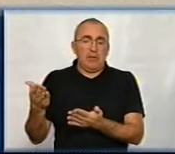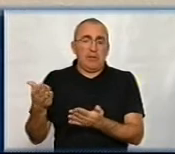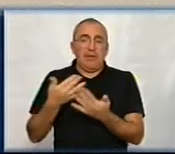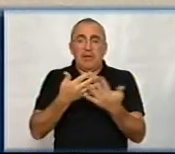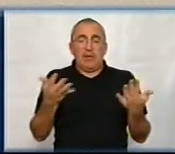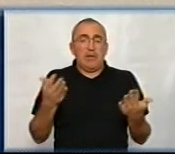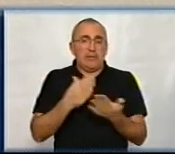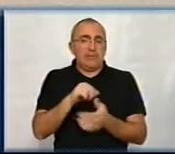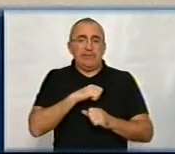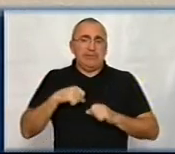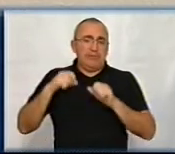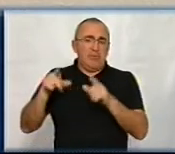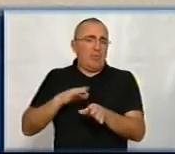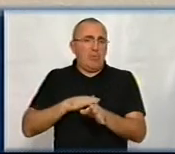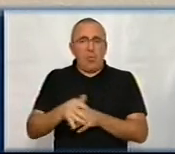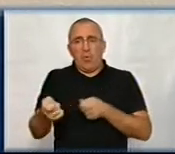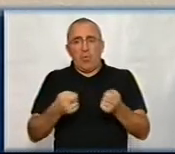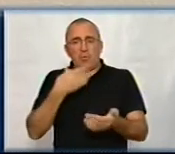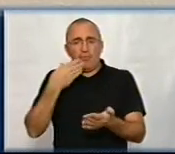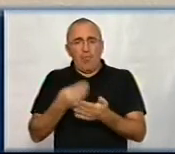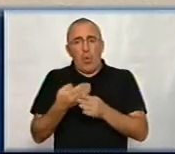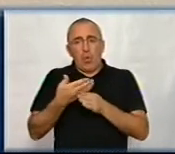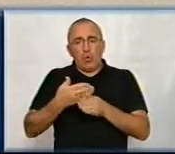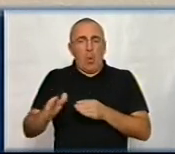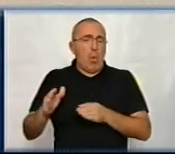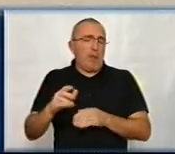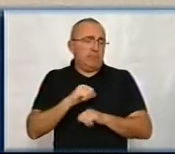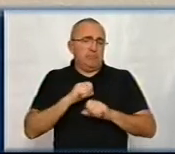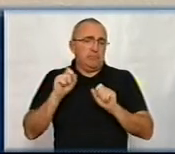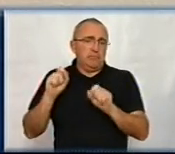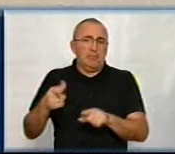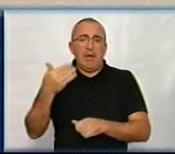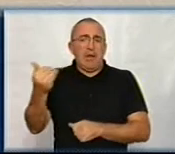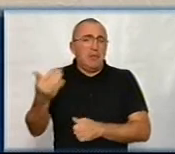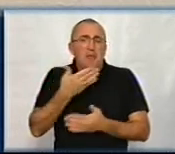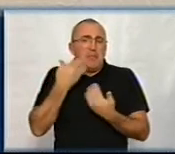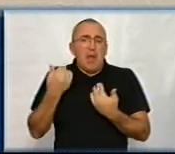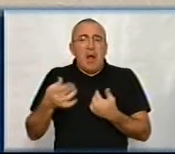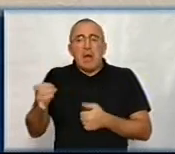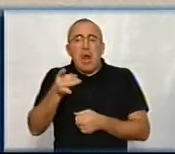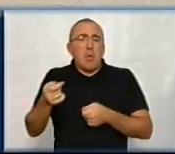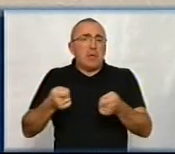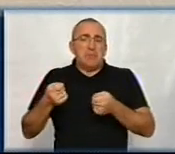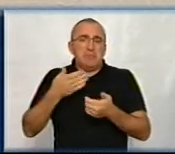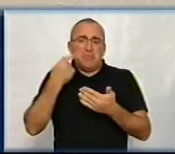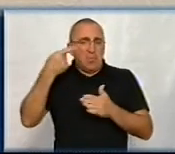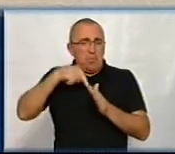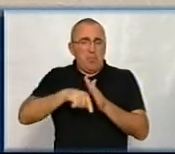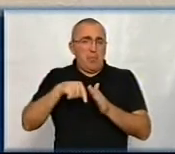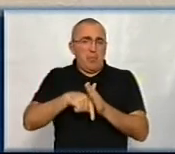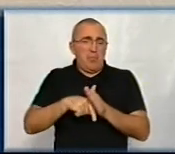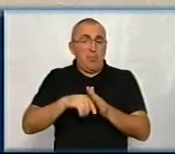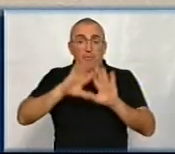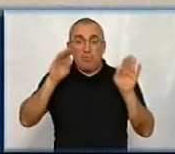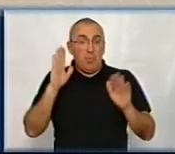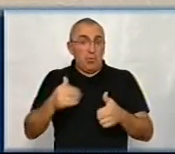інших, вони є самостійними. Вони повністю керують своєю долею самостійною. Для них нема поняття районне керівництво. Якщо все